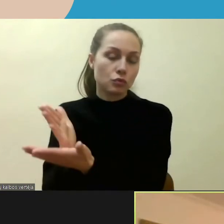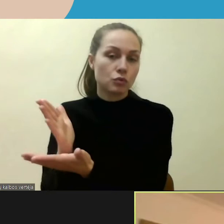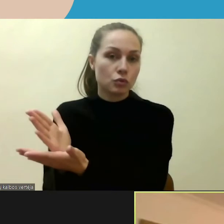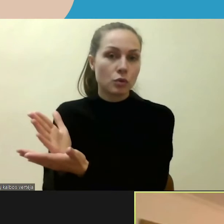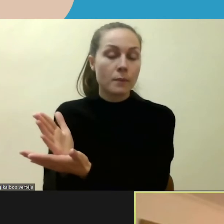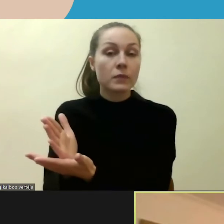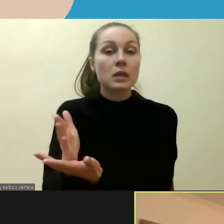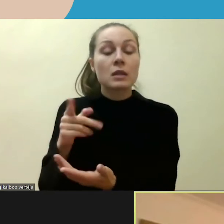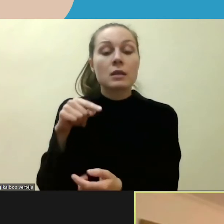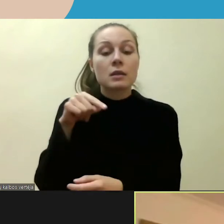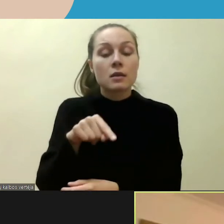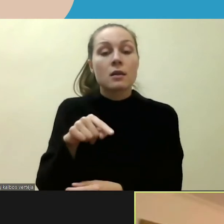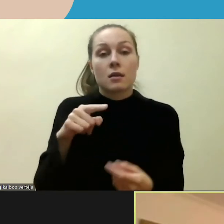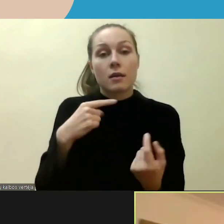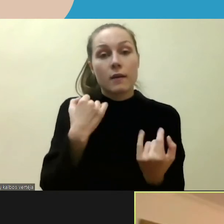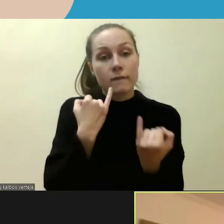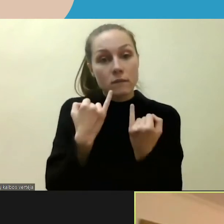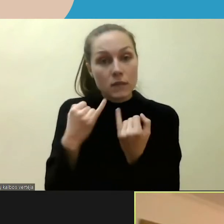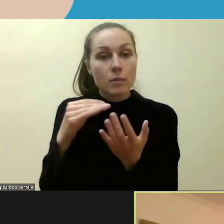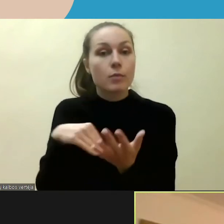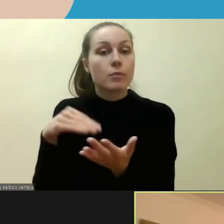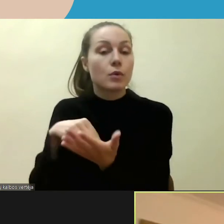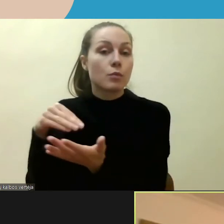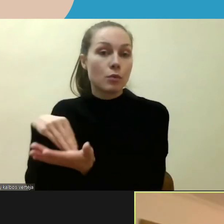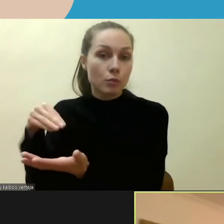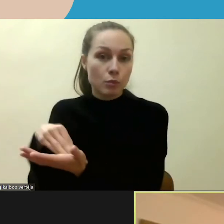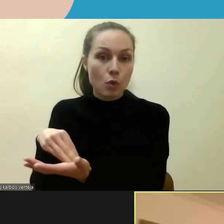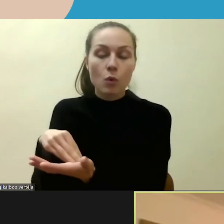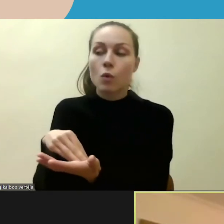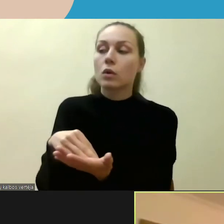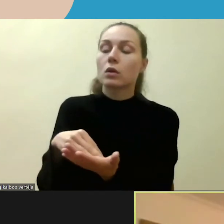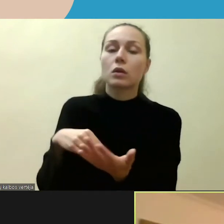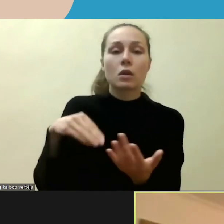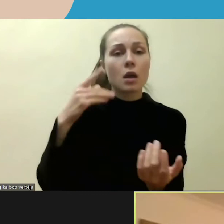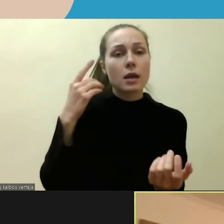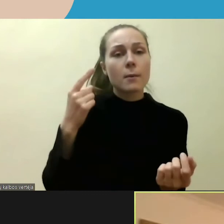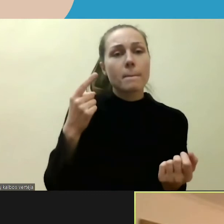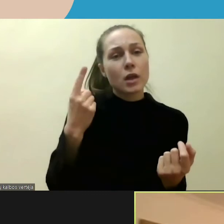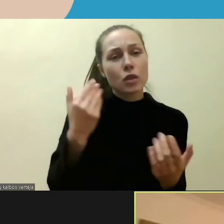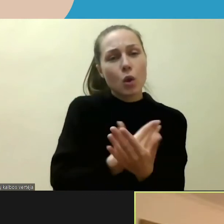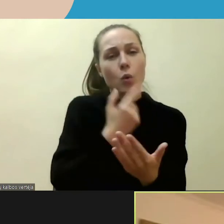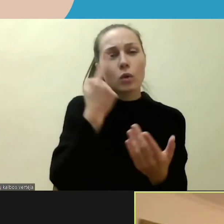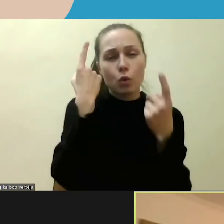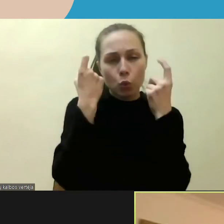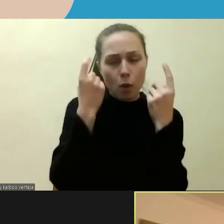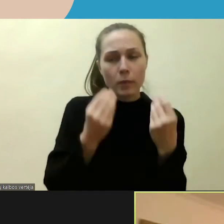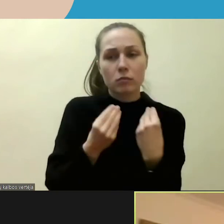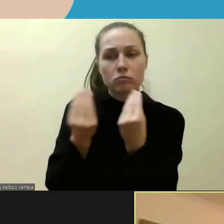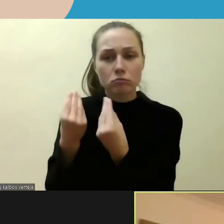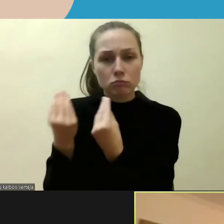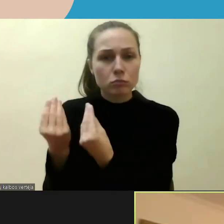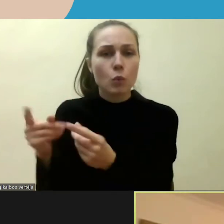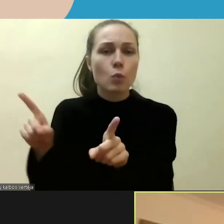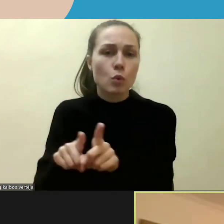taip viskartojantis ir kiekvieną kartą pateikiant naujų duomenų ir pasinaudojant socialinės